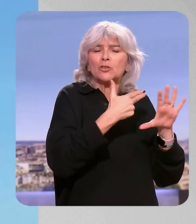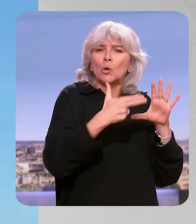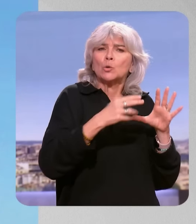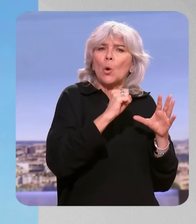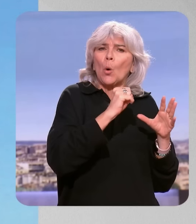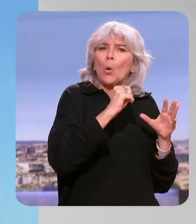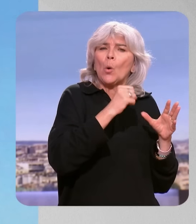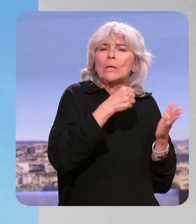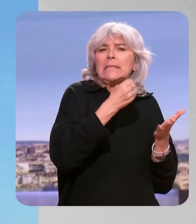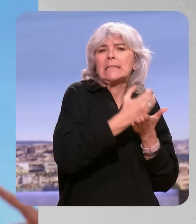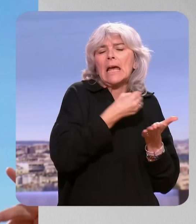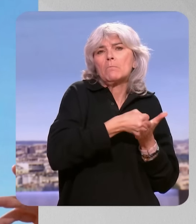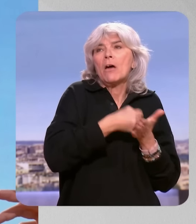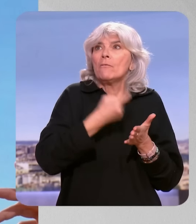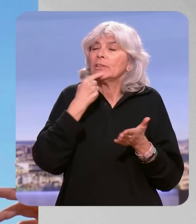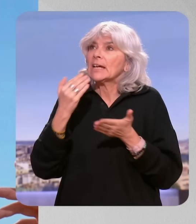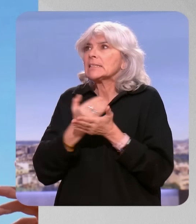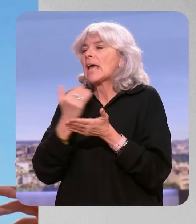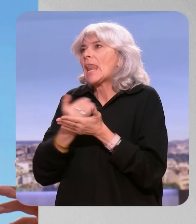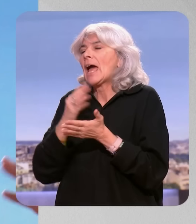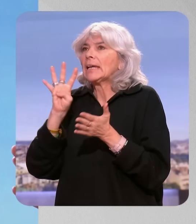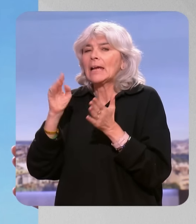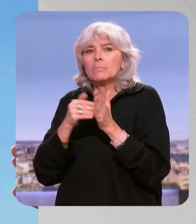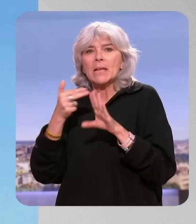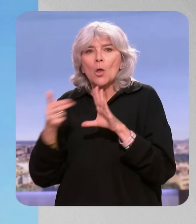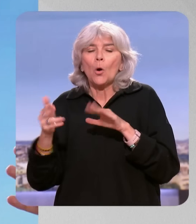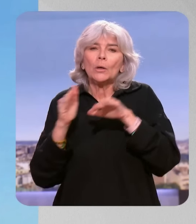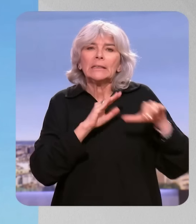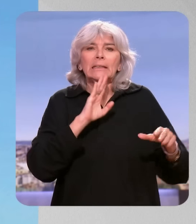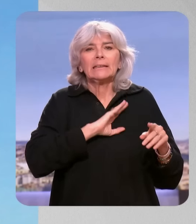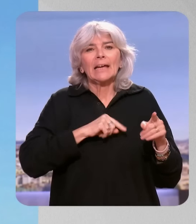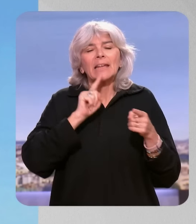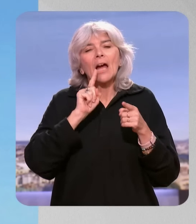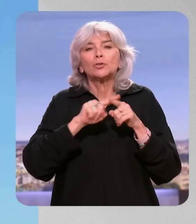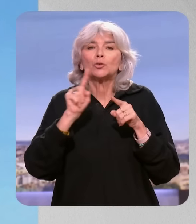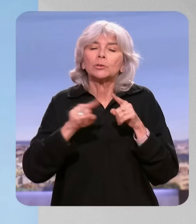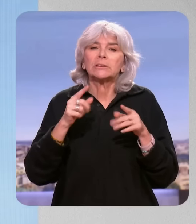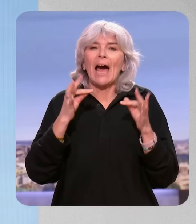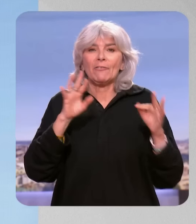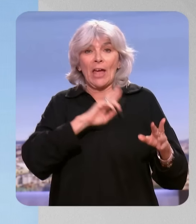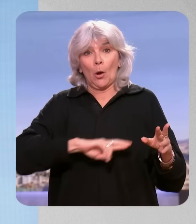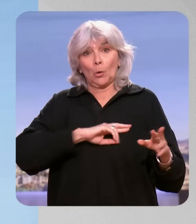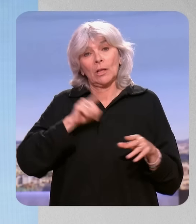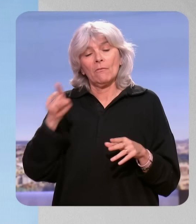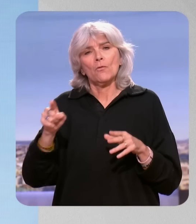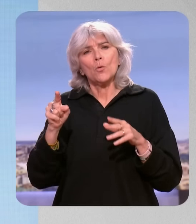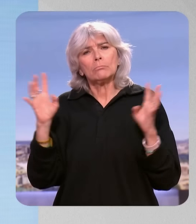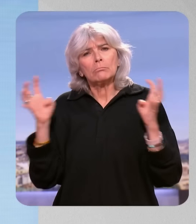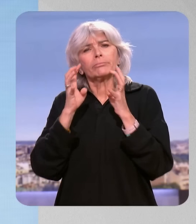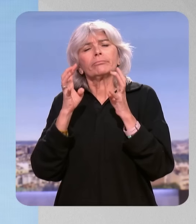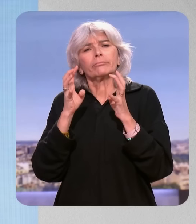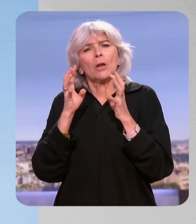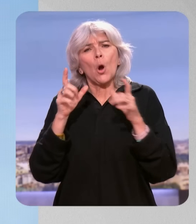Donc, si vous voulez, c'est des salaires de plus de 4 000 euros. Dernier thème pour finir, Charles de Courson, parlait des retraites. Vous allez faire un colloque avec votre